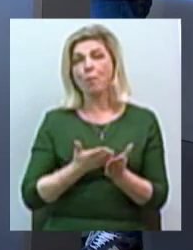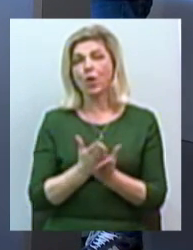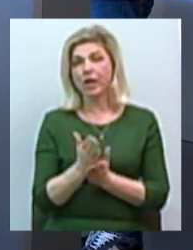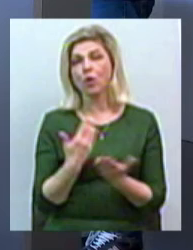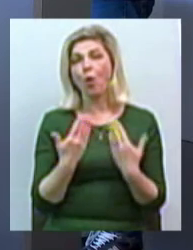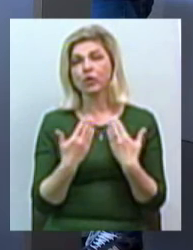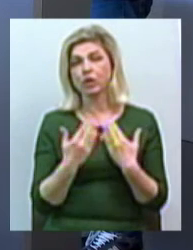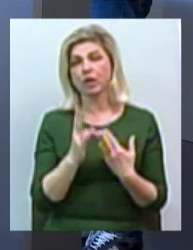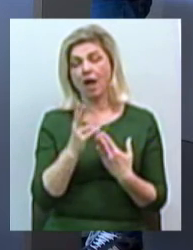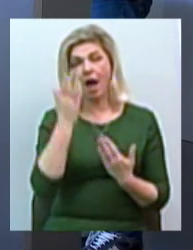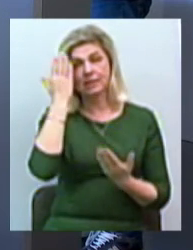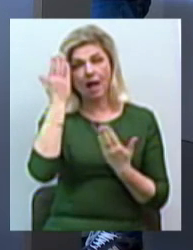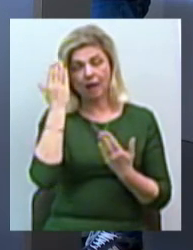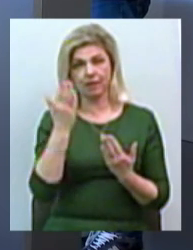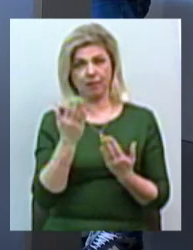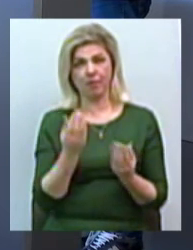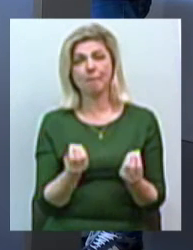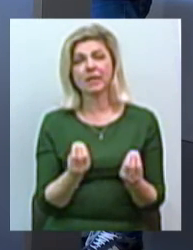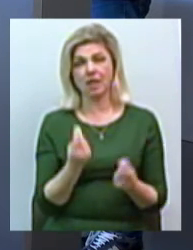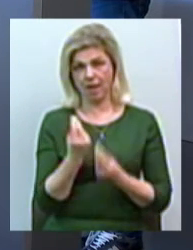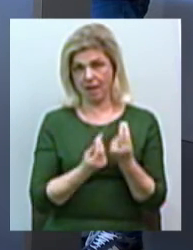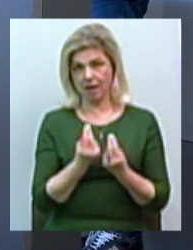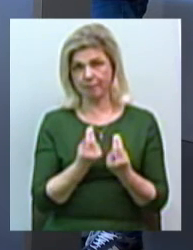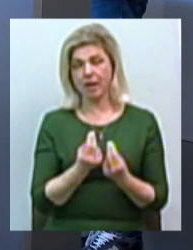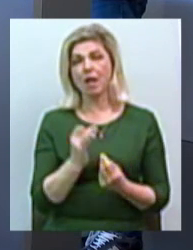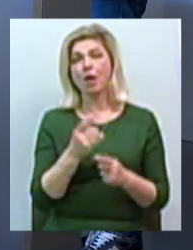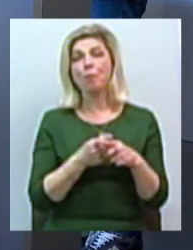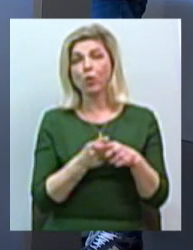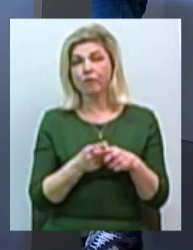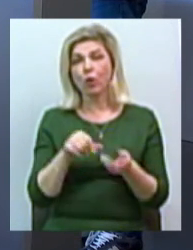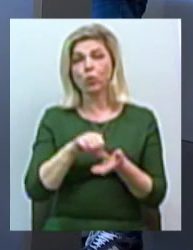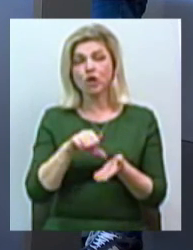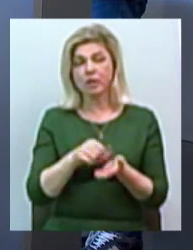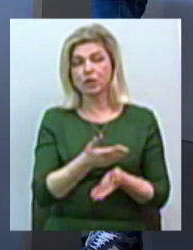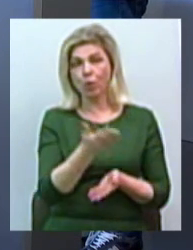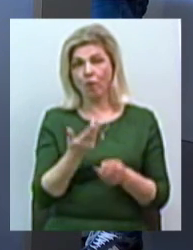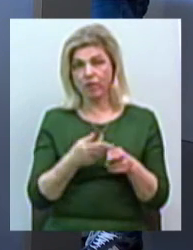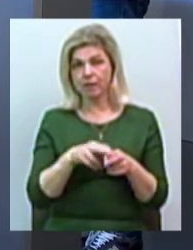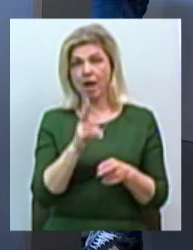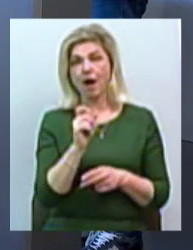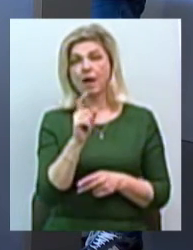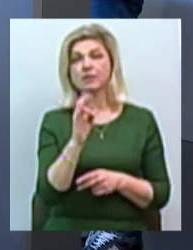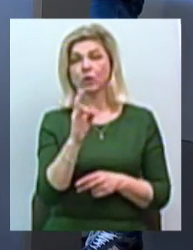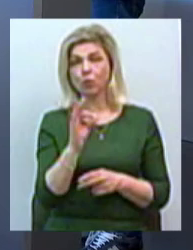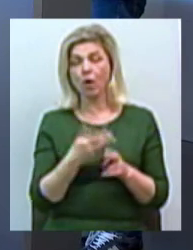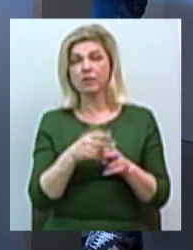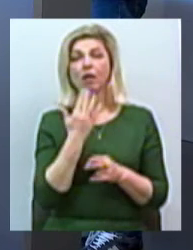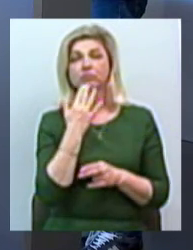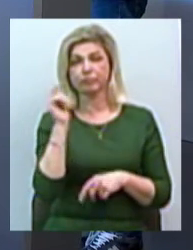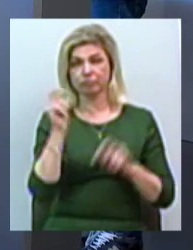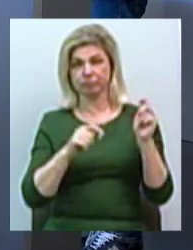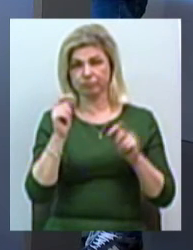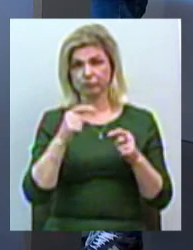відношення к азартним іграм. Причем половина із участників цих казино – це іностранні гості.